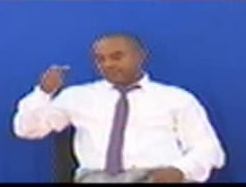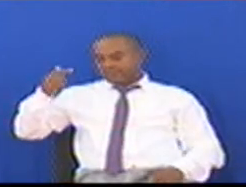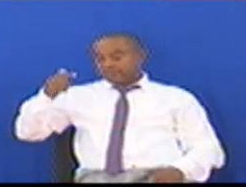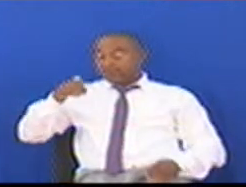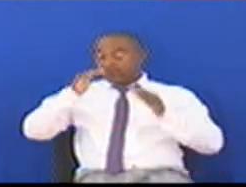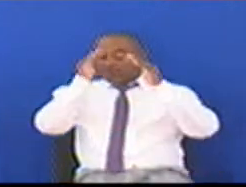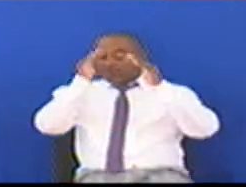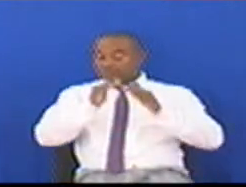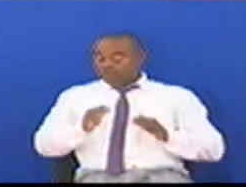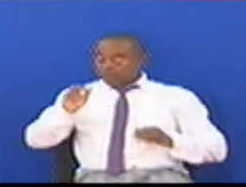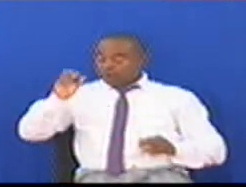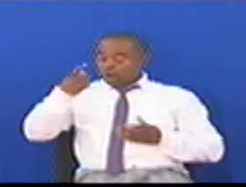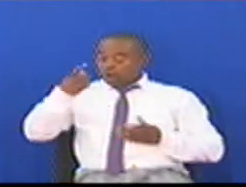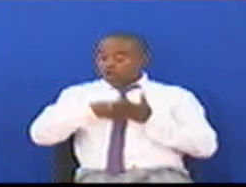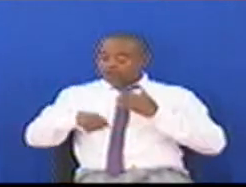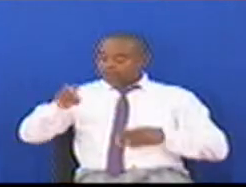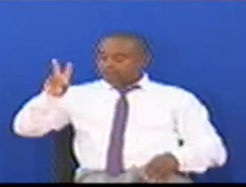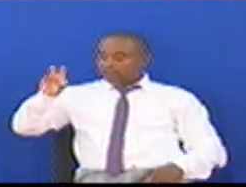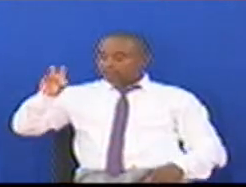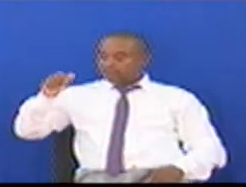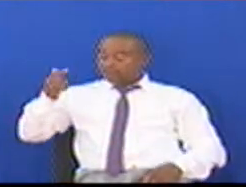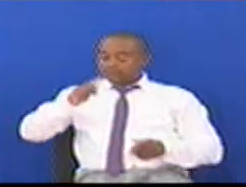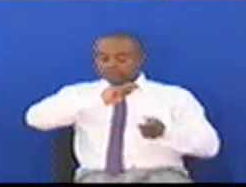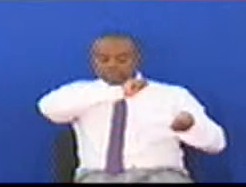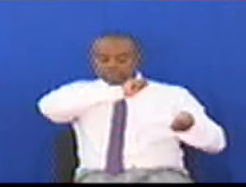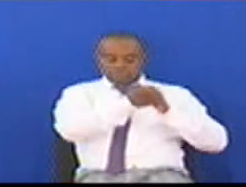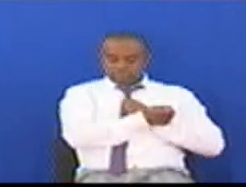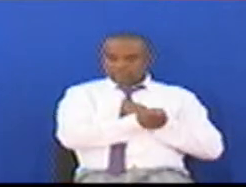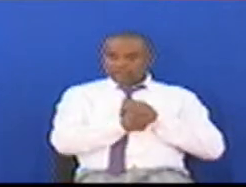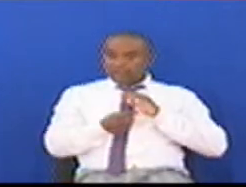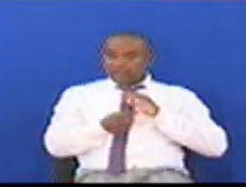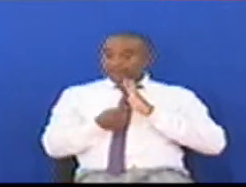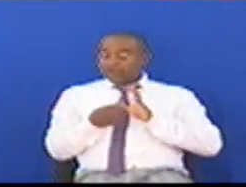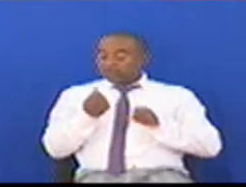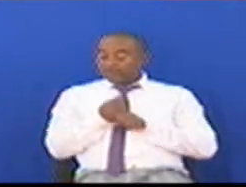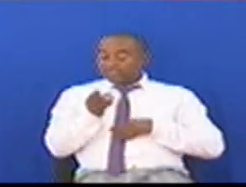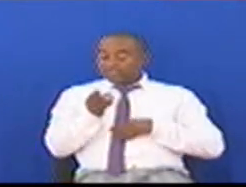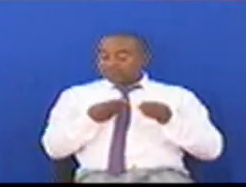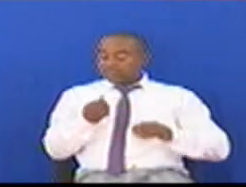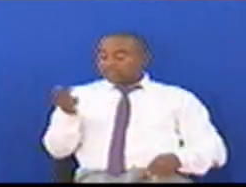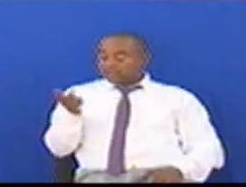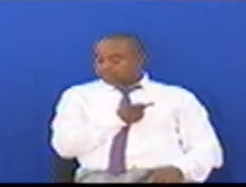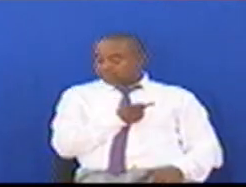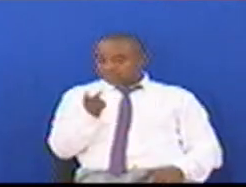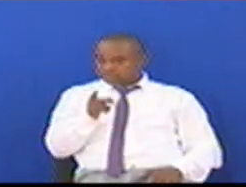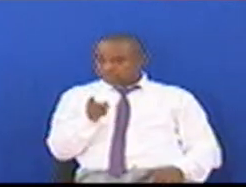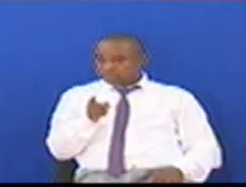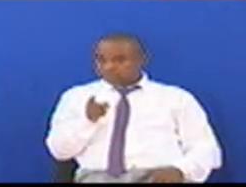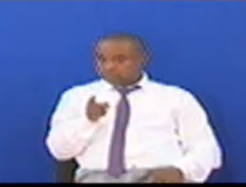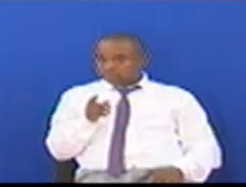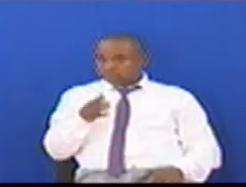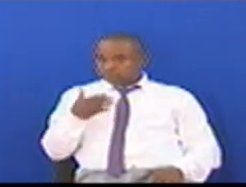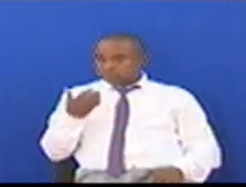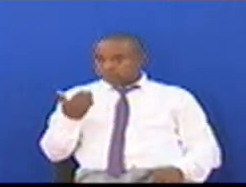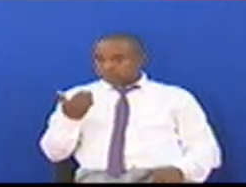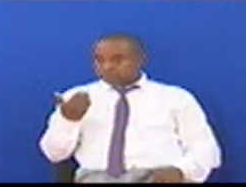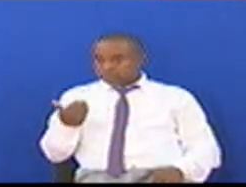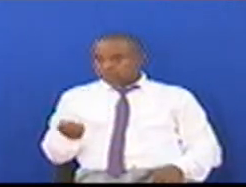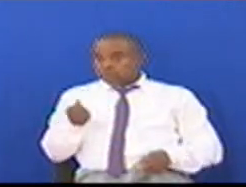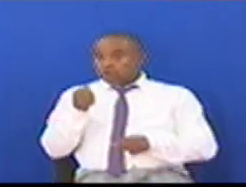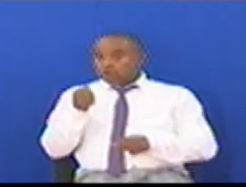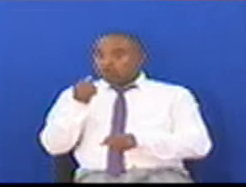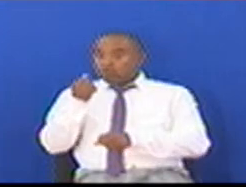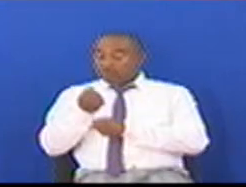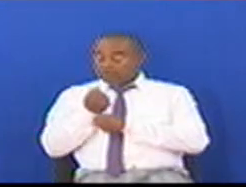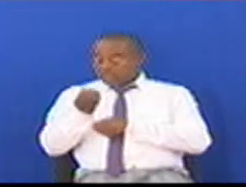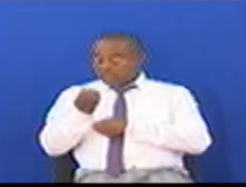Mfumu Wa VAT Sasa hivi Ukifanya Biashara Baina Bara Na Viswani Kina Chotokezea Kwamba Wafanya Biashara